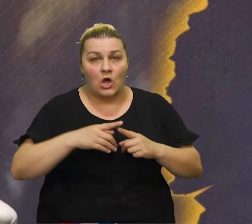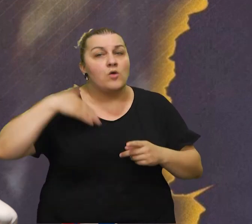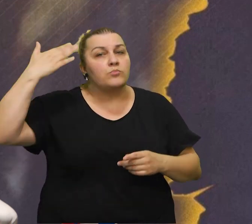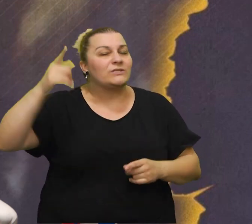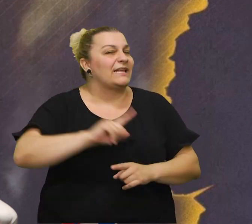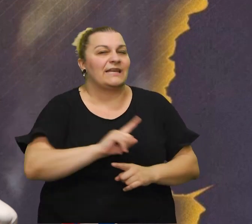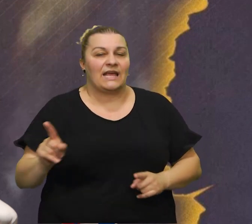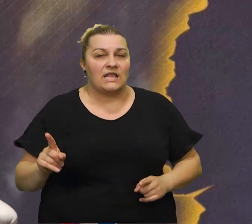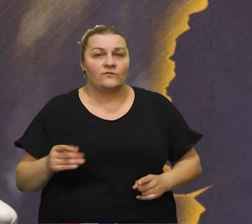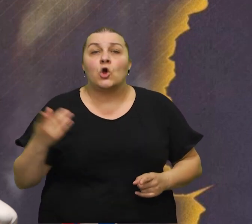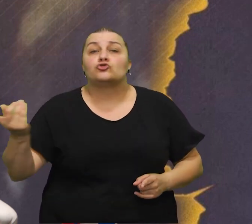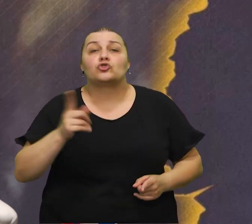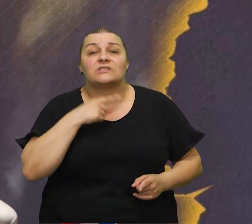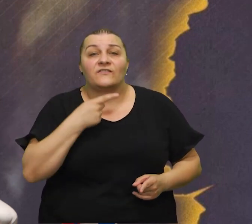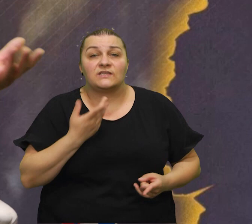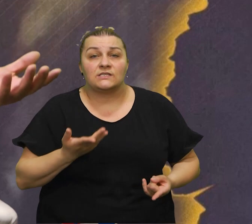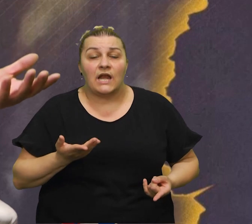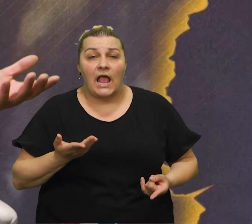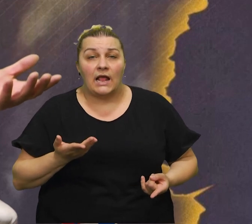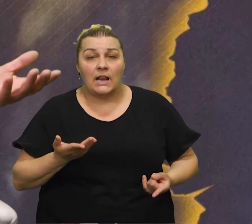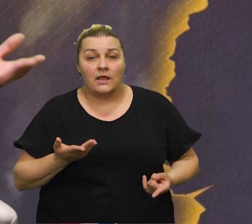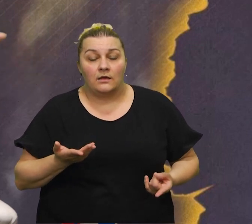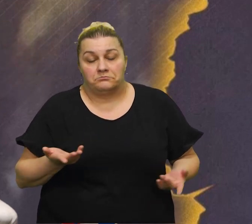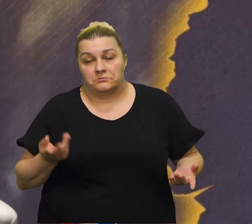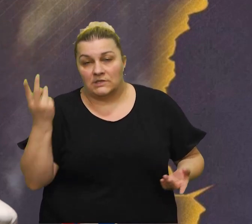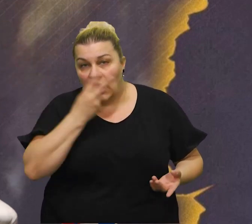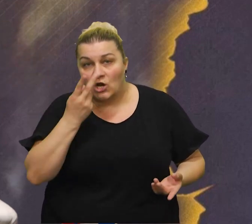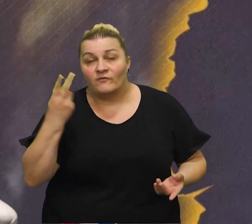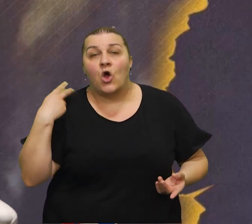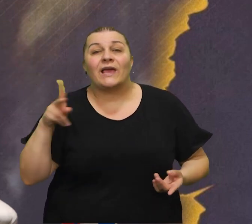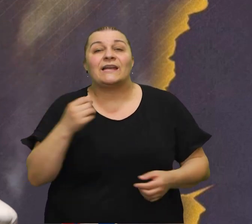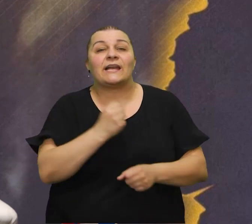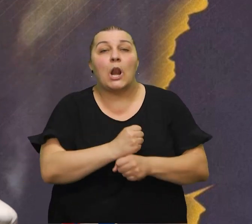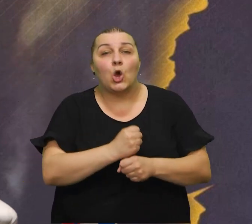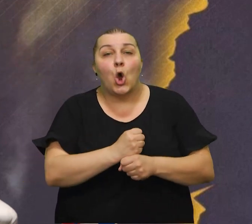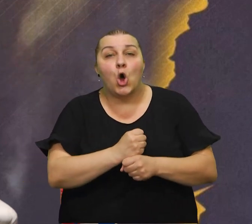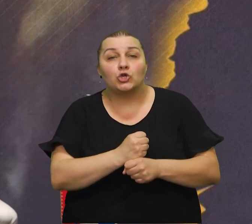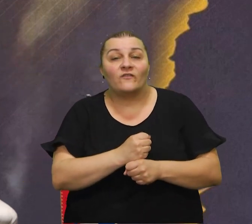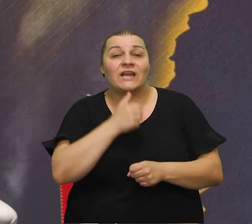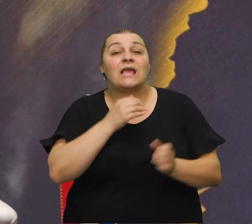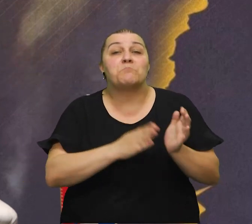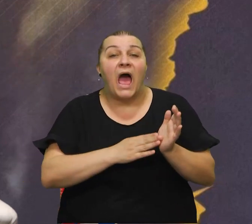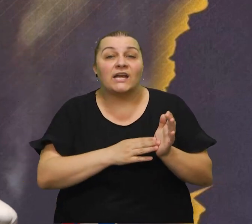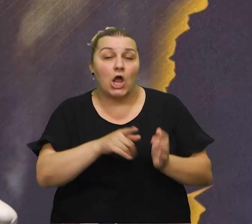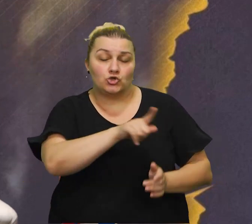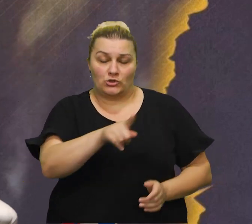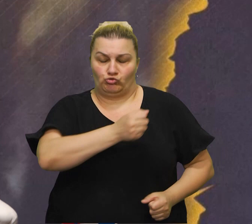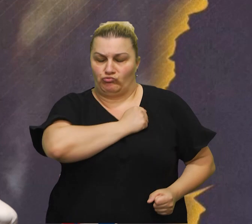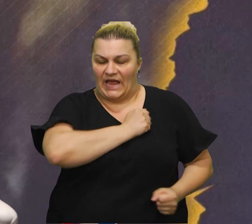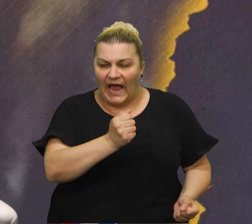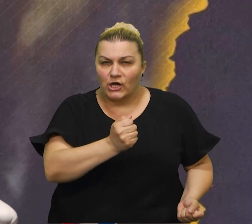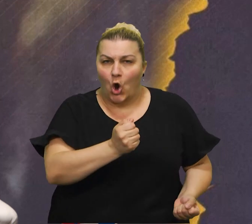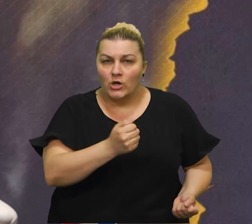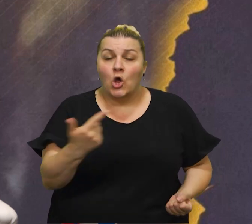i posle nikako nije šta ste rekli? a šta ću reći da je general Markaš i Gotovina heroji znači to su